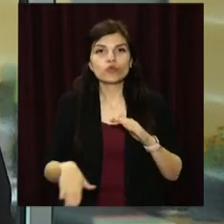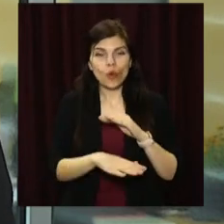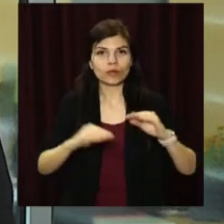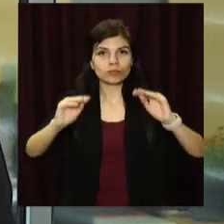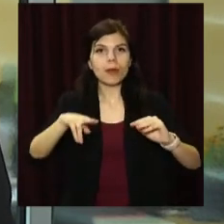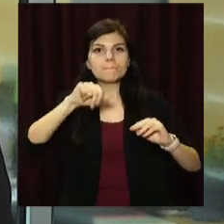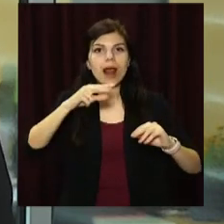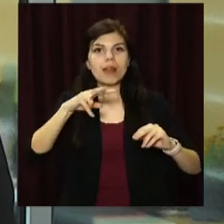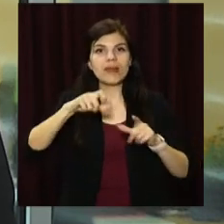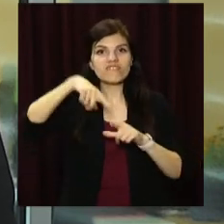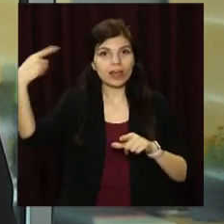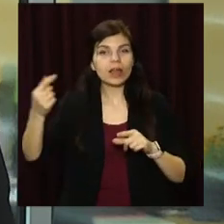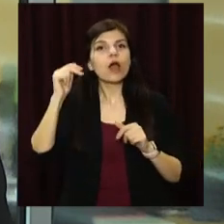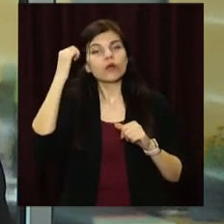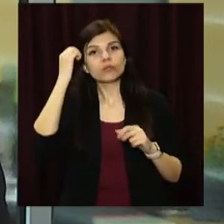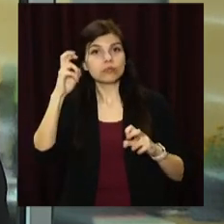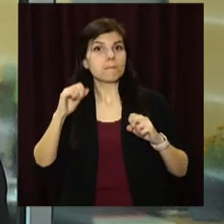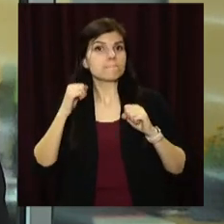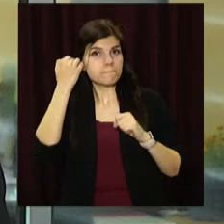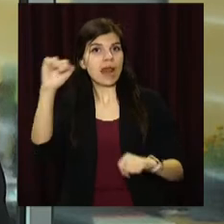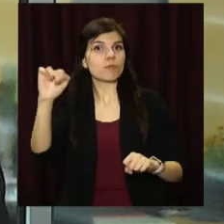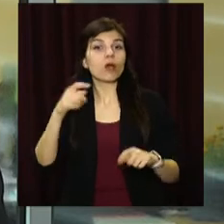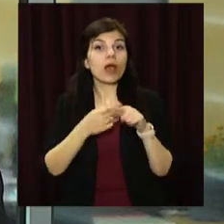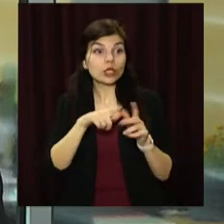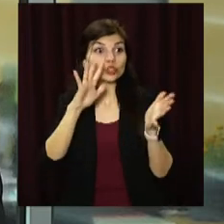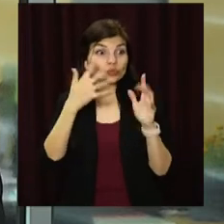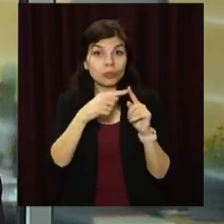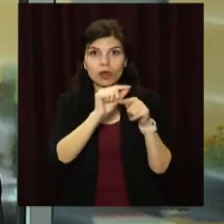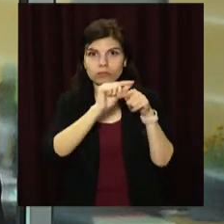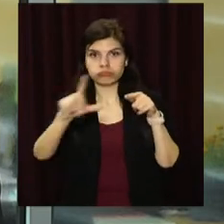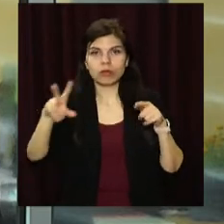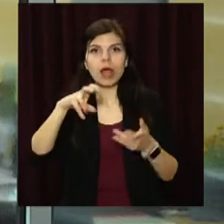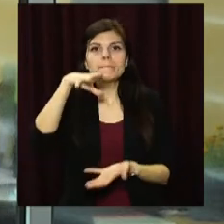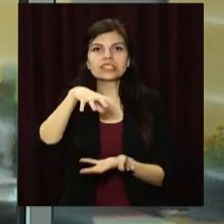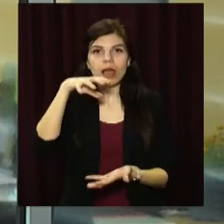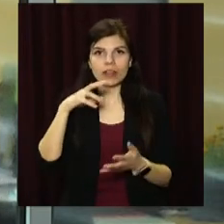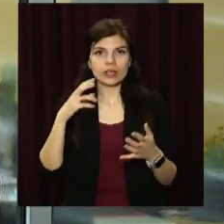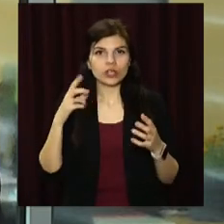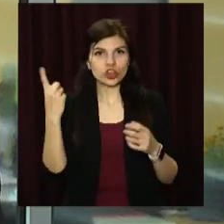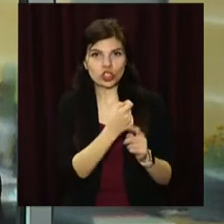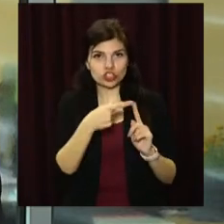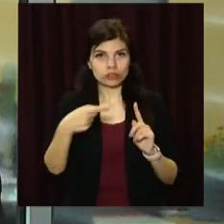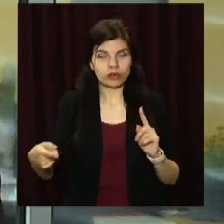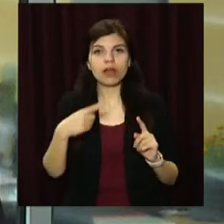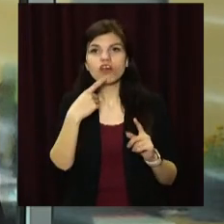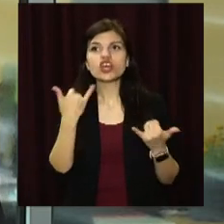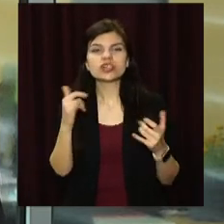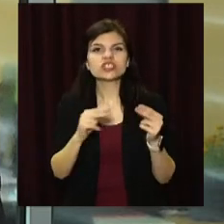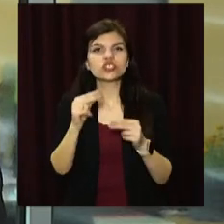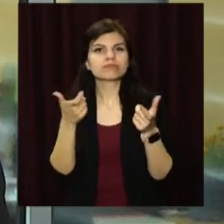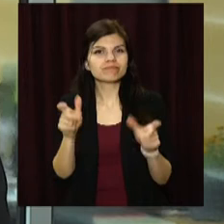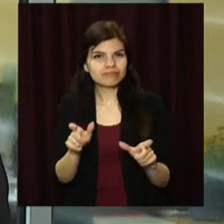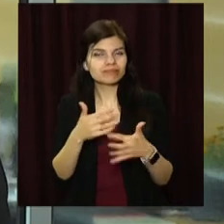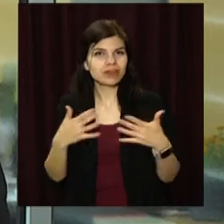гілки як символ життя та перемоги. Вважається, саме з цієї події починається пасхальний тиждень. Цьогоріч, попри складну епідеміологічну